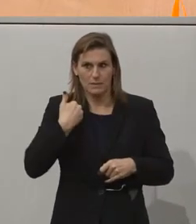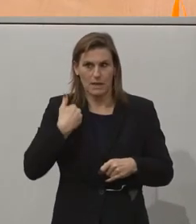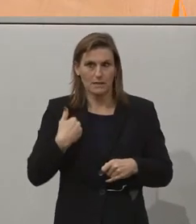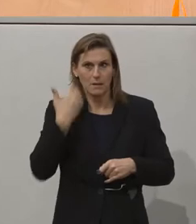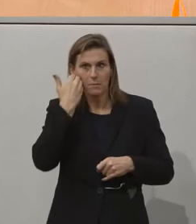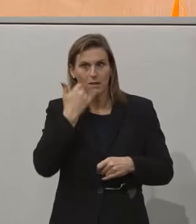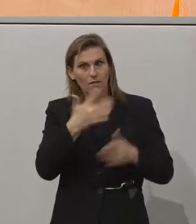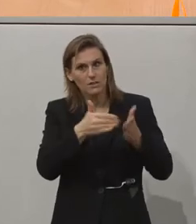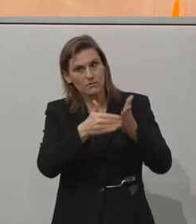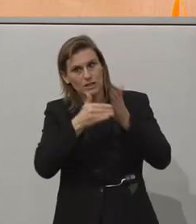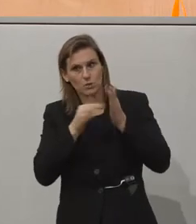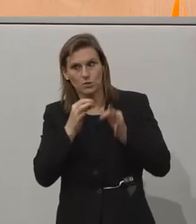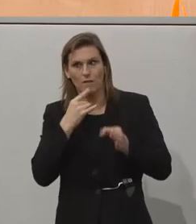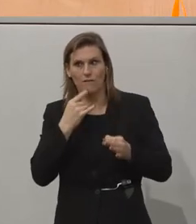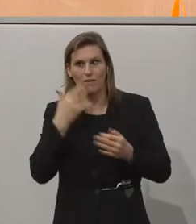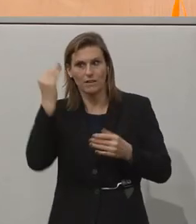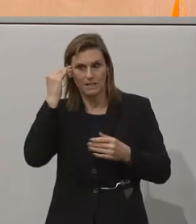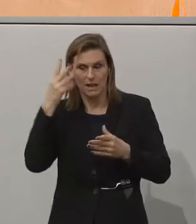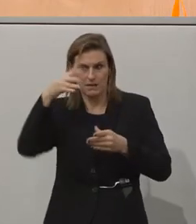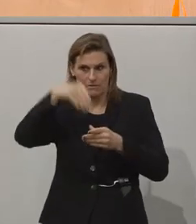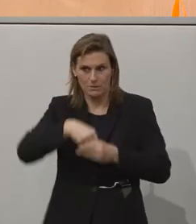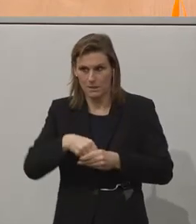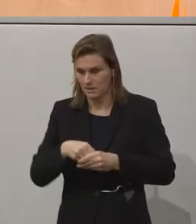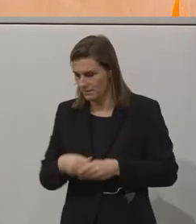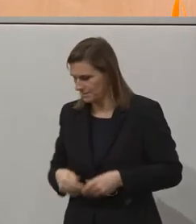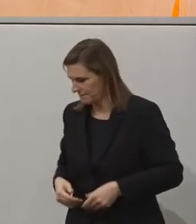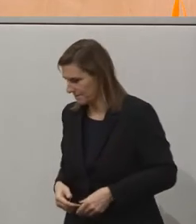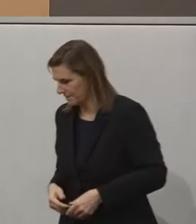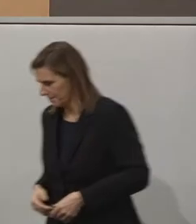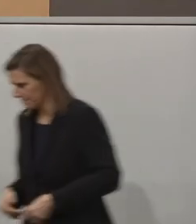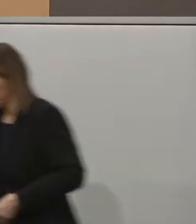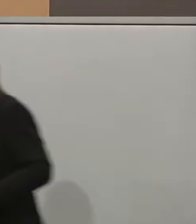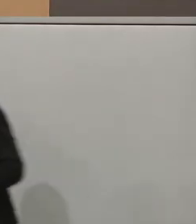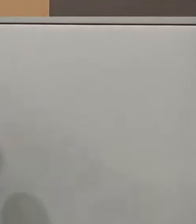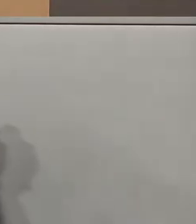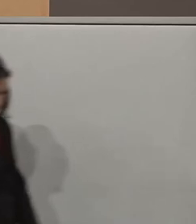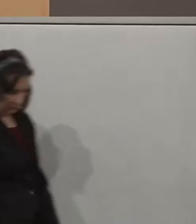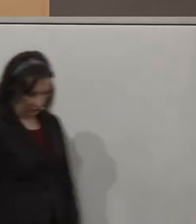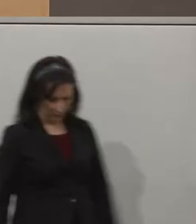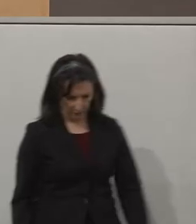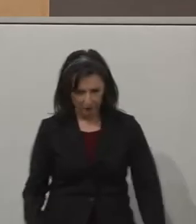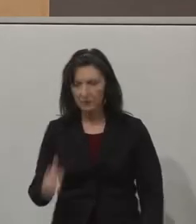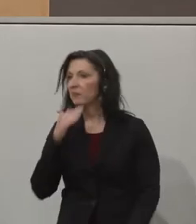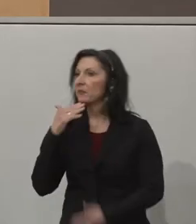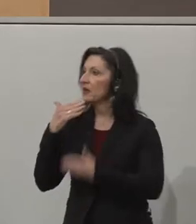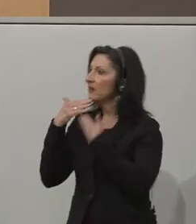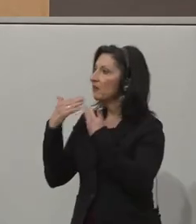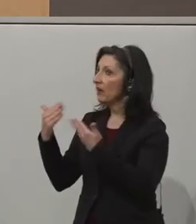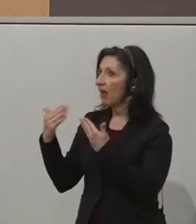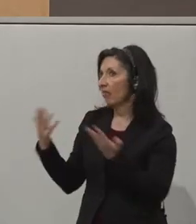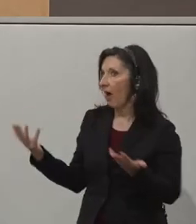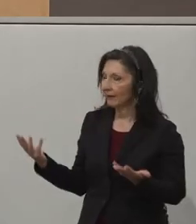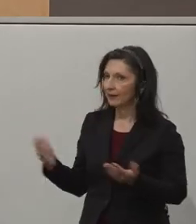was Sie beeindruckt hat heute, was Sie gelernt haben, was Sie mitgenommen haben. Danke vielmals. Ja, ich muss sagen,